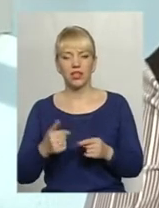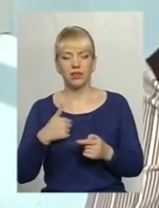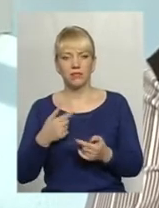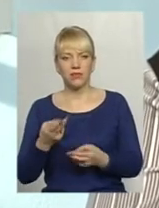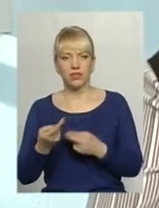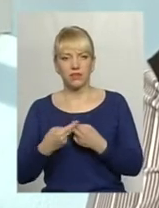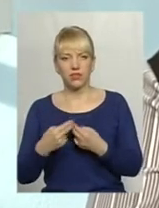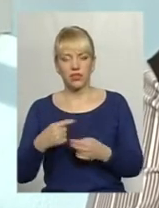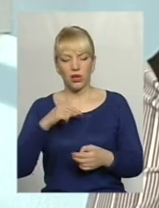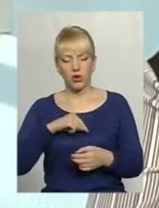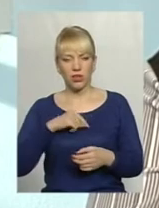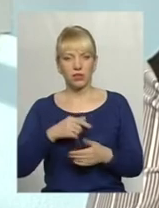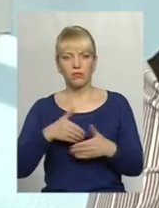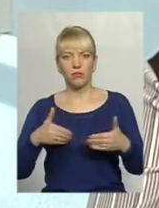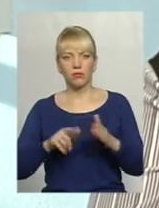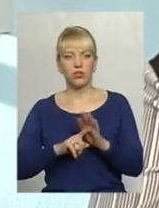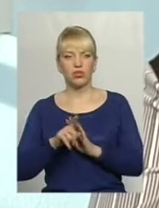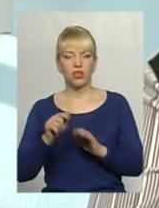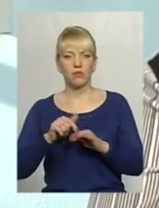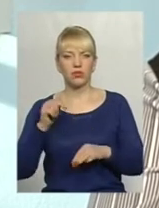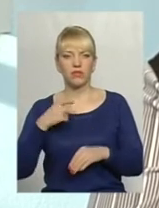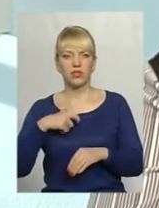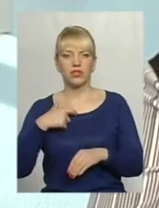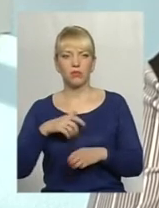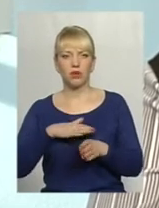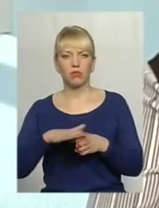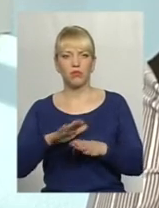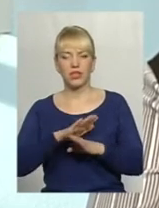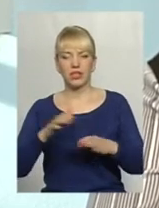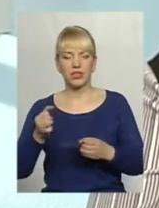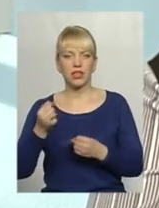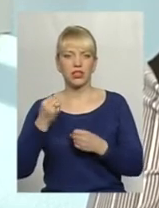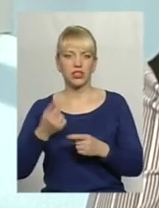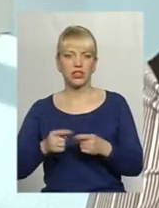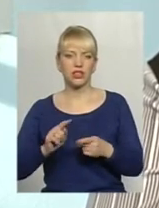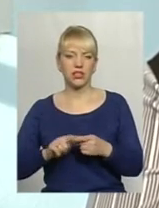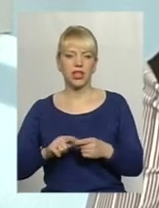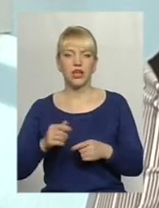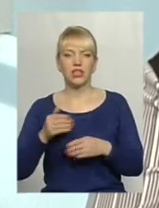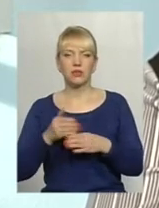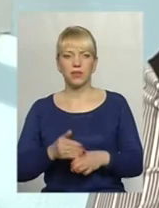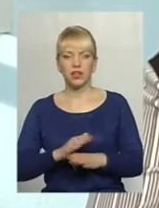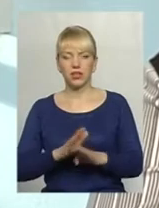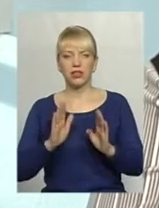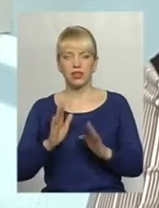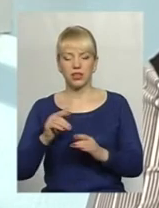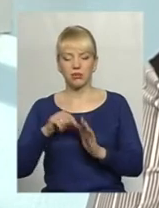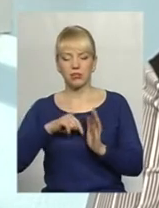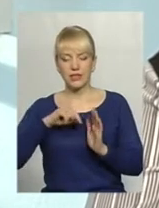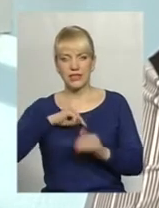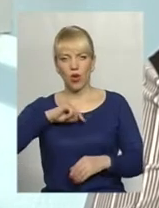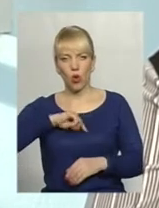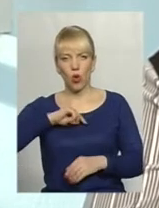починаємо себе відчувати повністю незахищеними і це сприяє не тільки психологічним певним